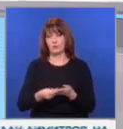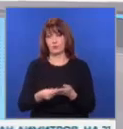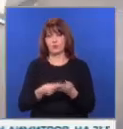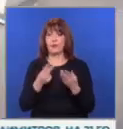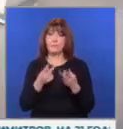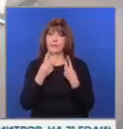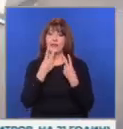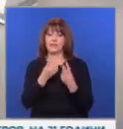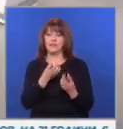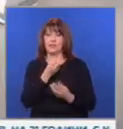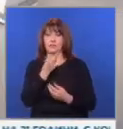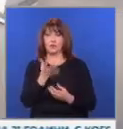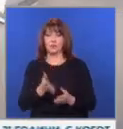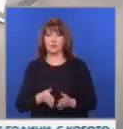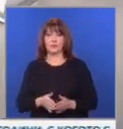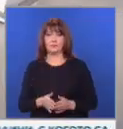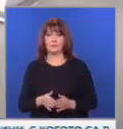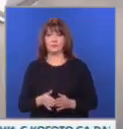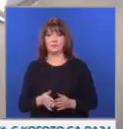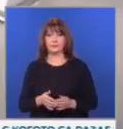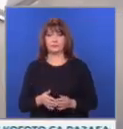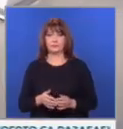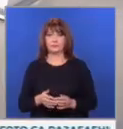Добър вечер!